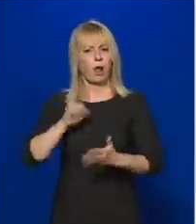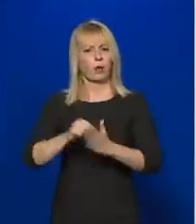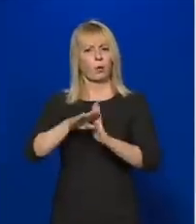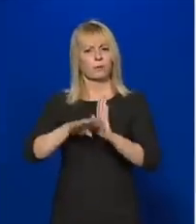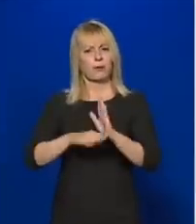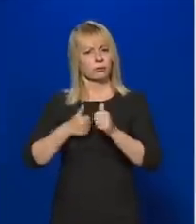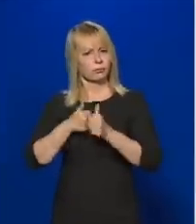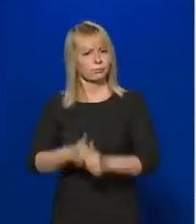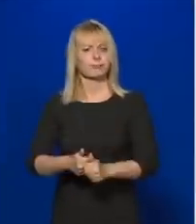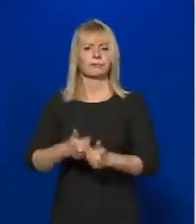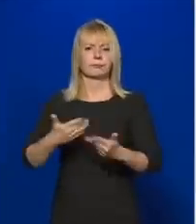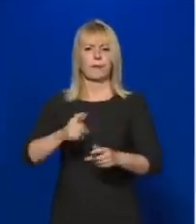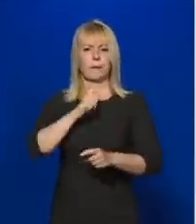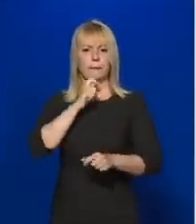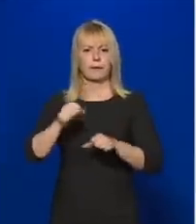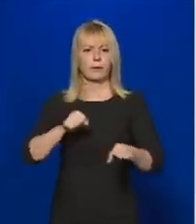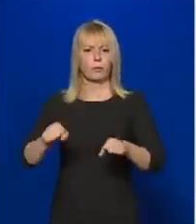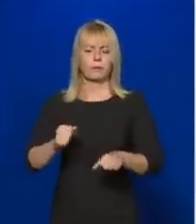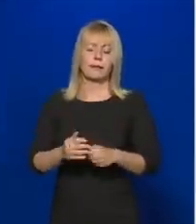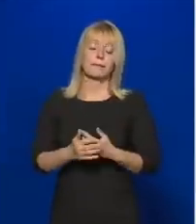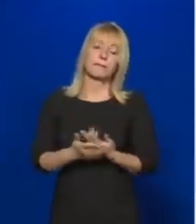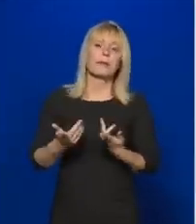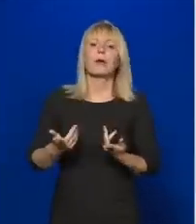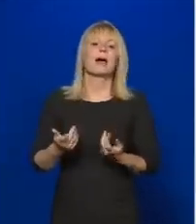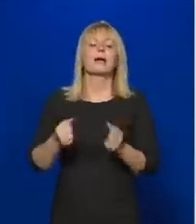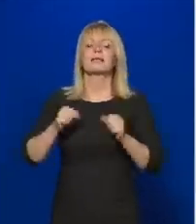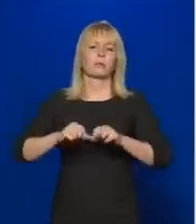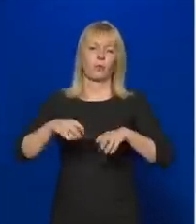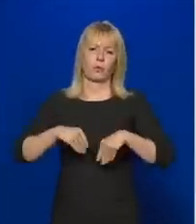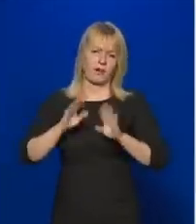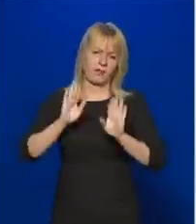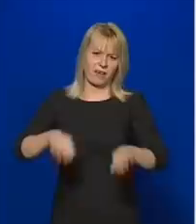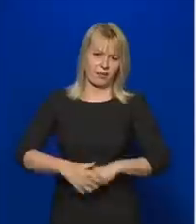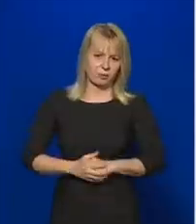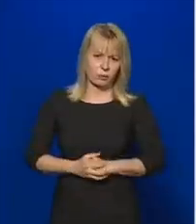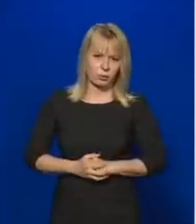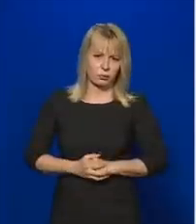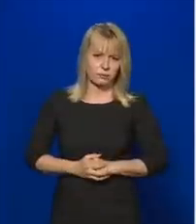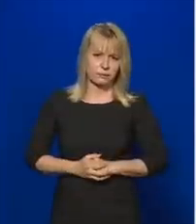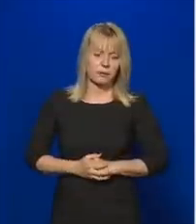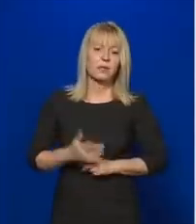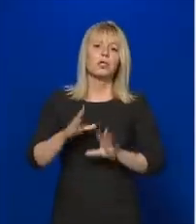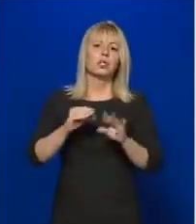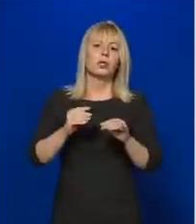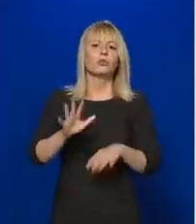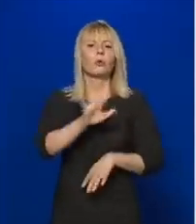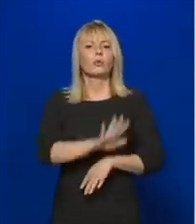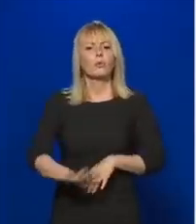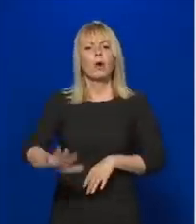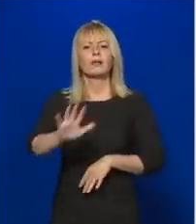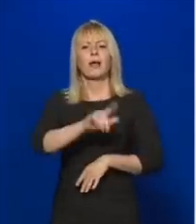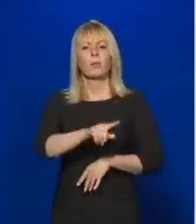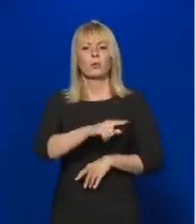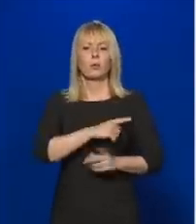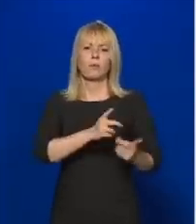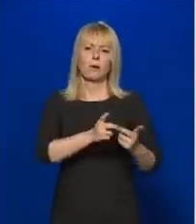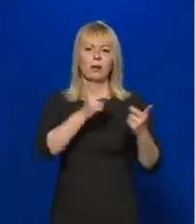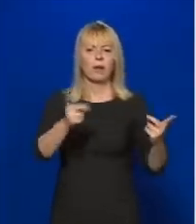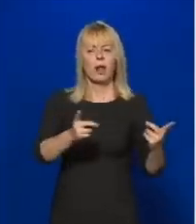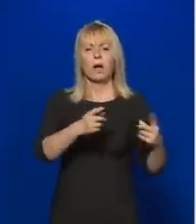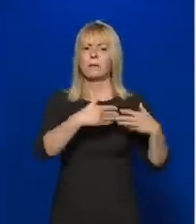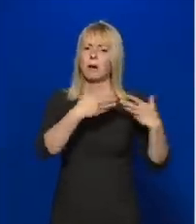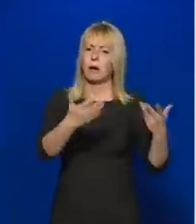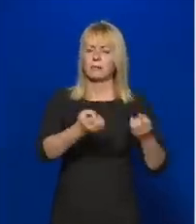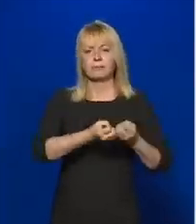között gyakorolható. Tehát ez nem egy komolyan vehető jelentés. Sok nyugat-európai lap ad szívesen teret annak,